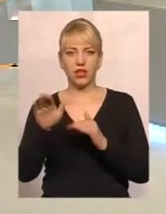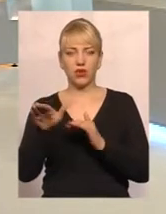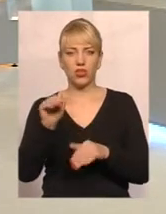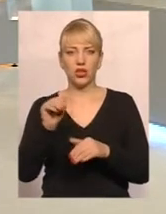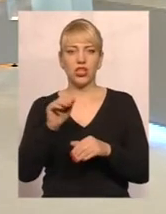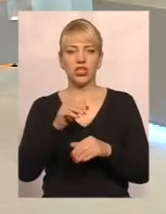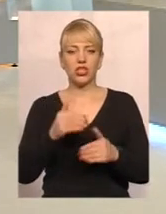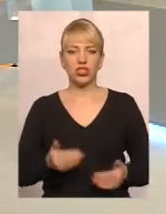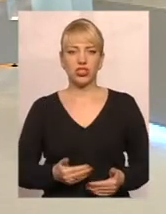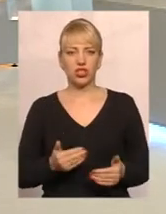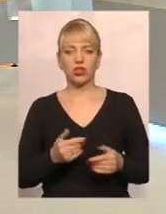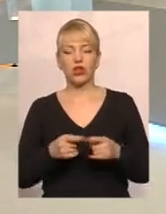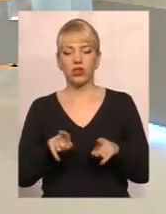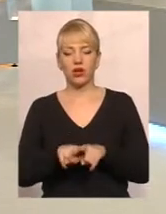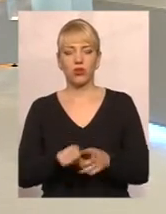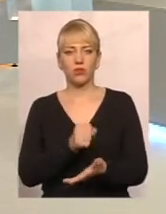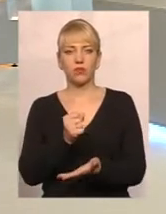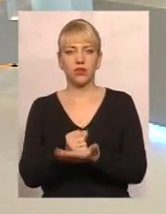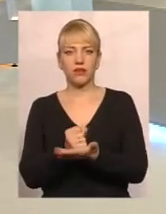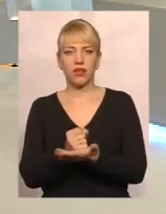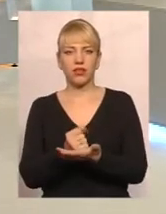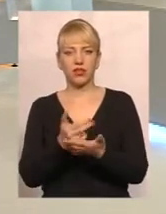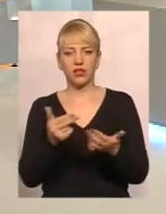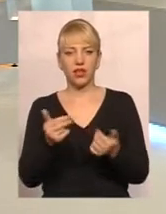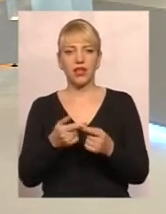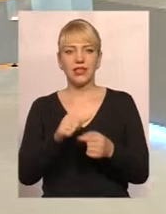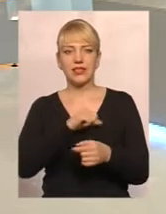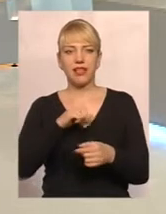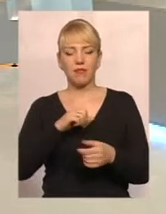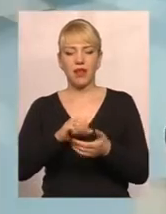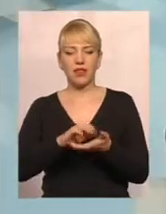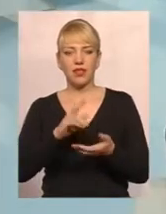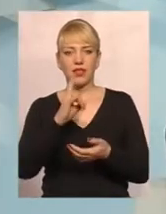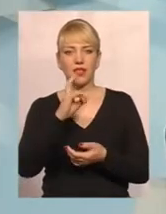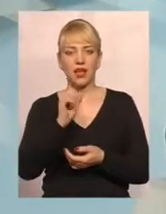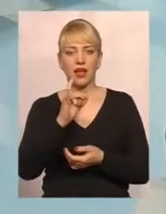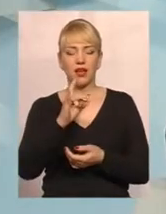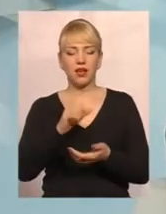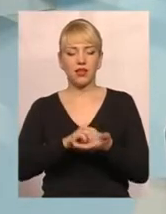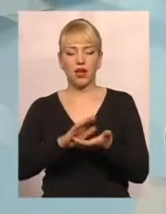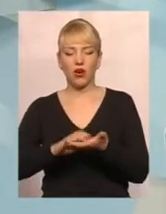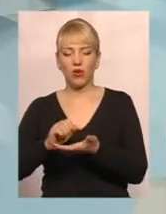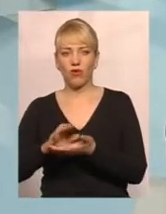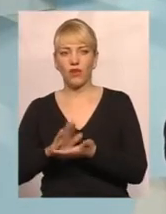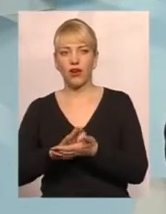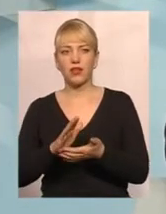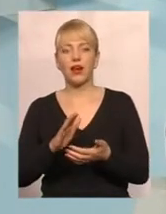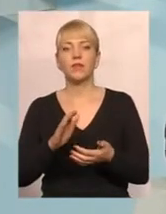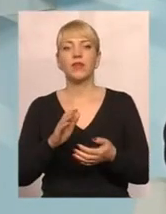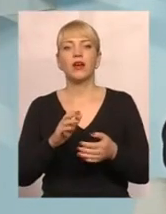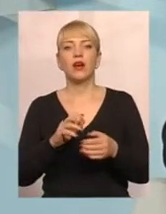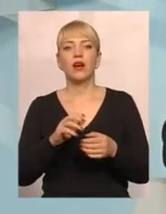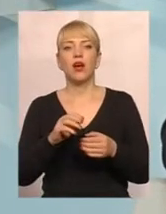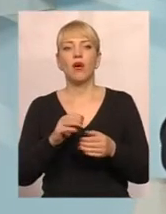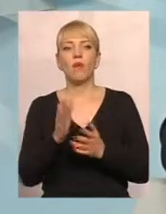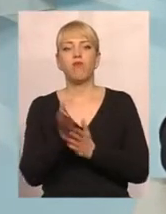також обов'язково підтвердити саме нарахування послуг житлово-комунальних на цих осіб, які